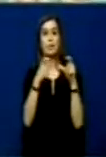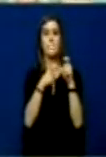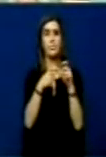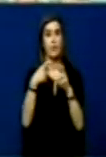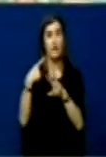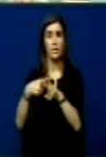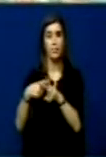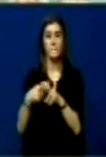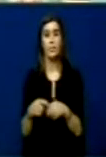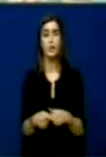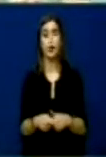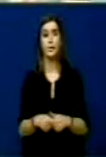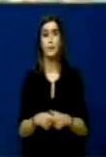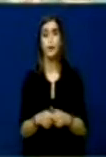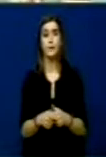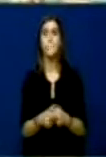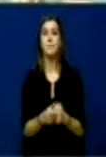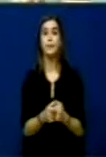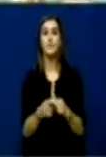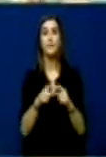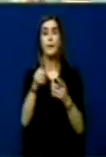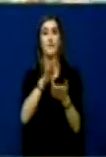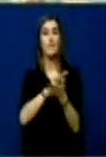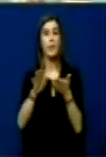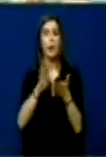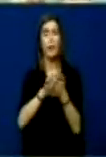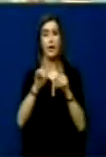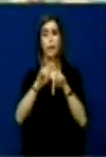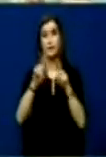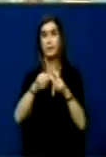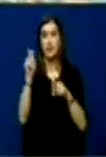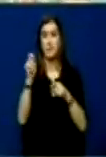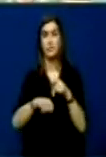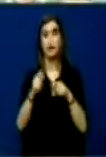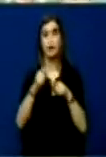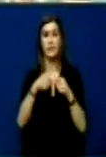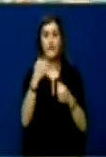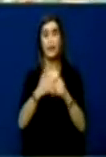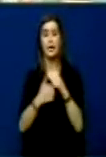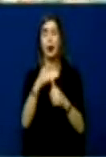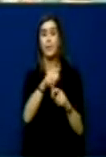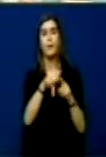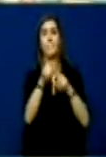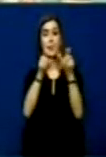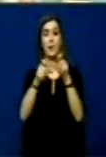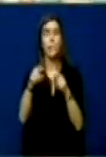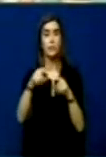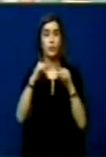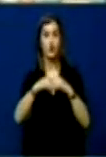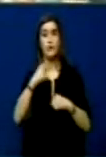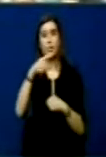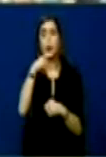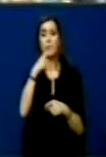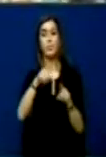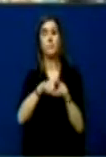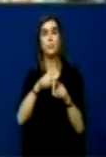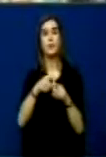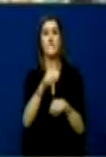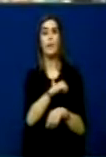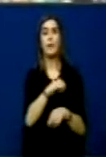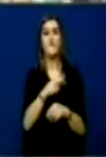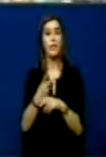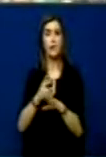Amnistimi i krimit, që nga krejrët partijak për cilësohët si kor interes i vendit, është vetëm interes i